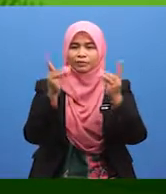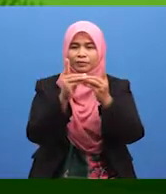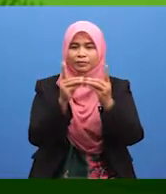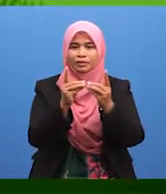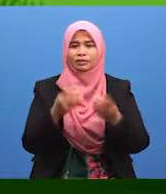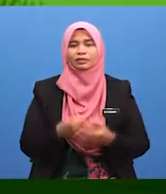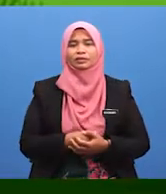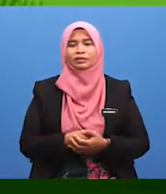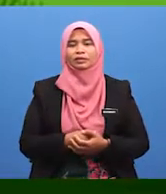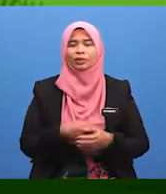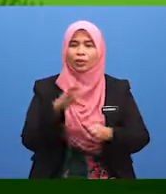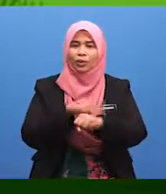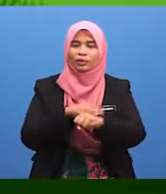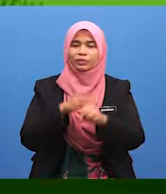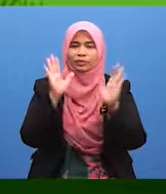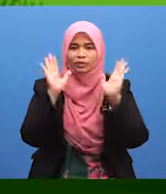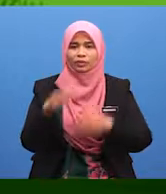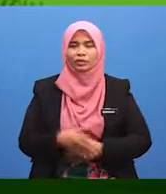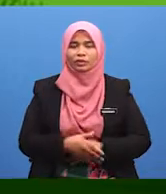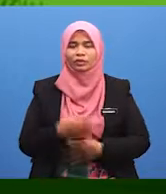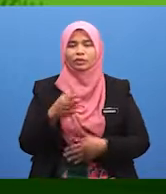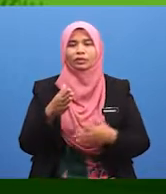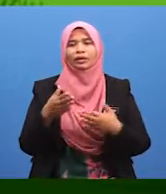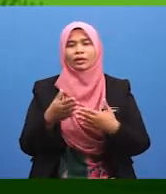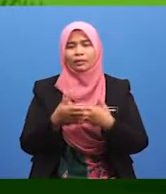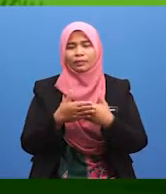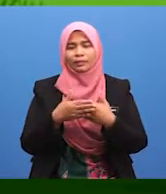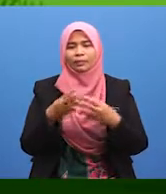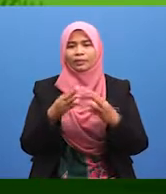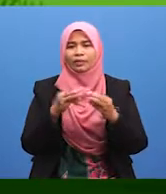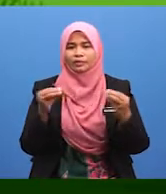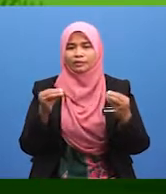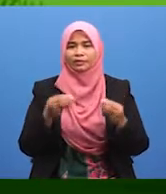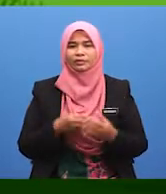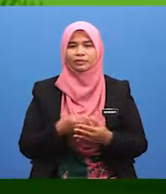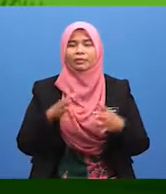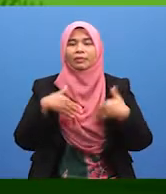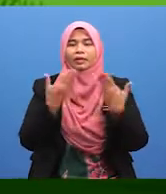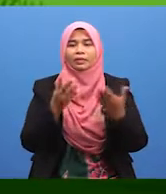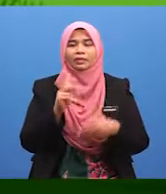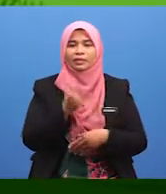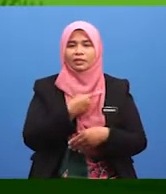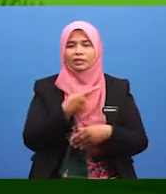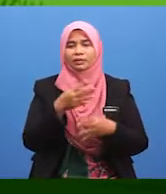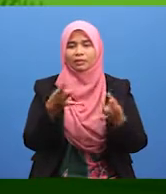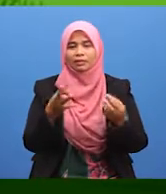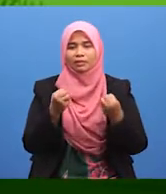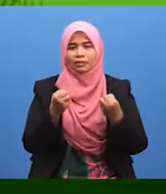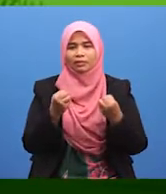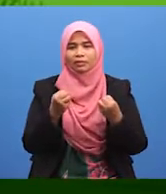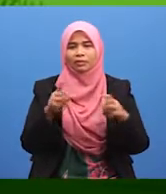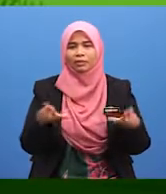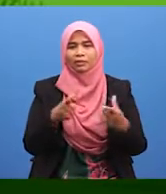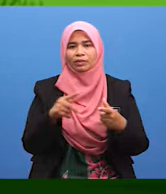jumpa. Waktu solat dah makin hampir nak tamat. Bagaimanakah kita nak